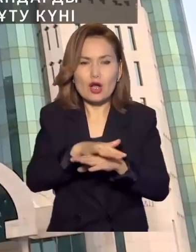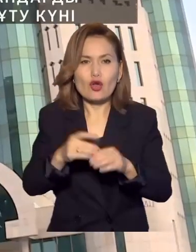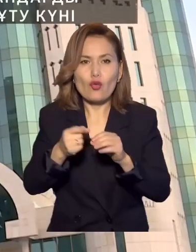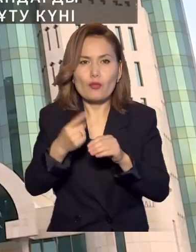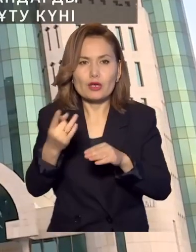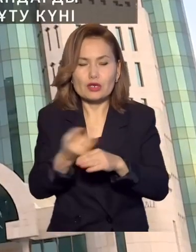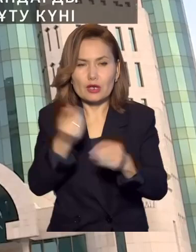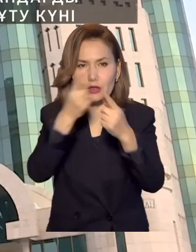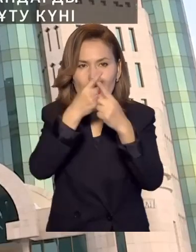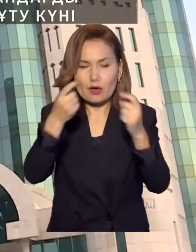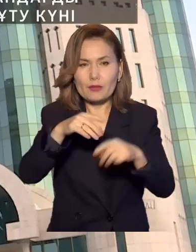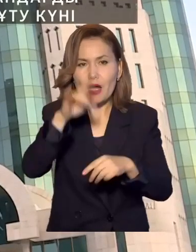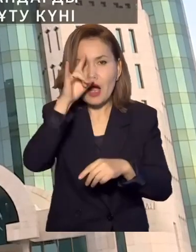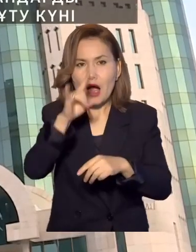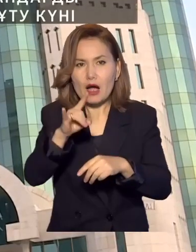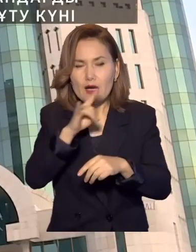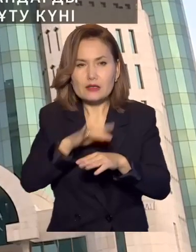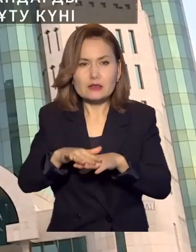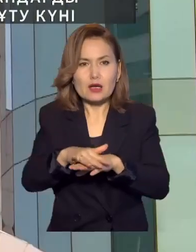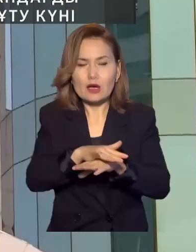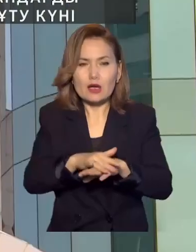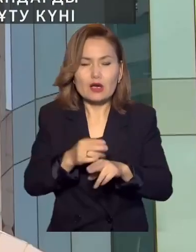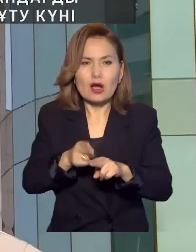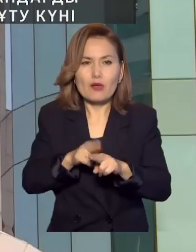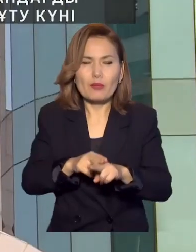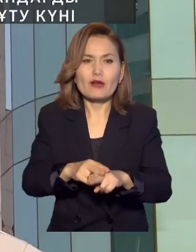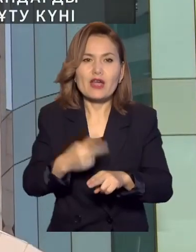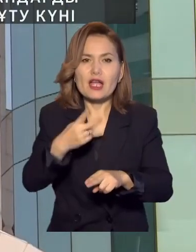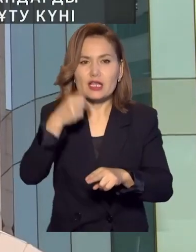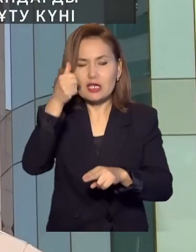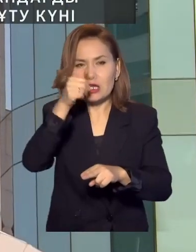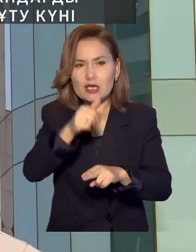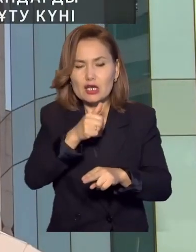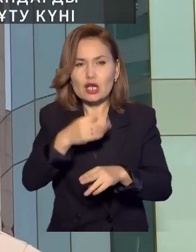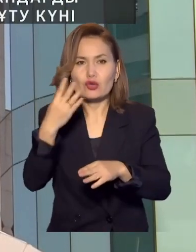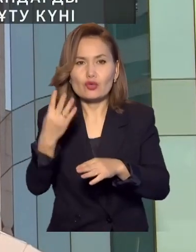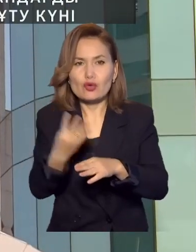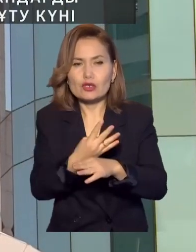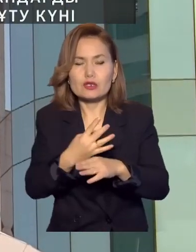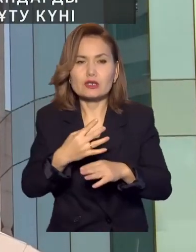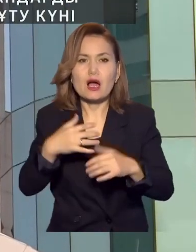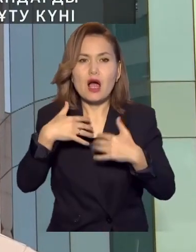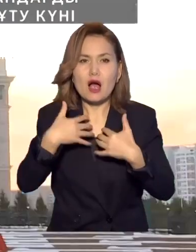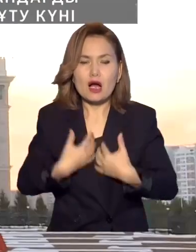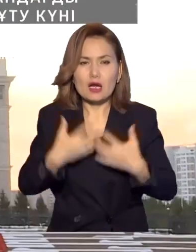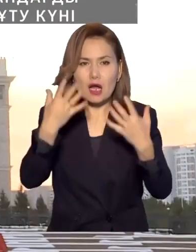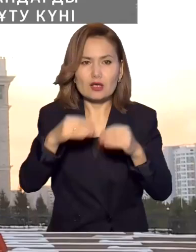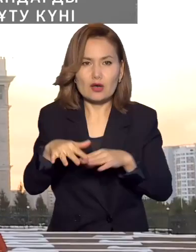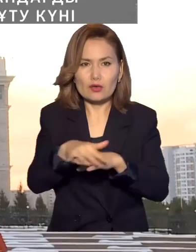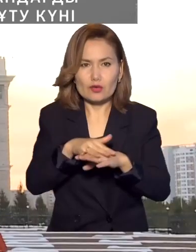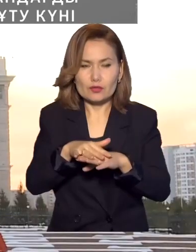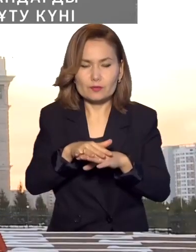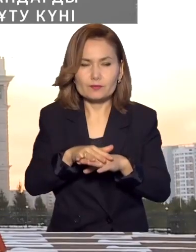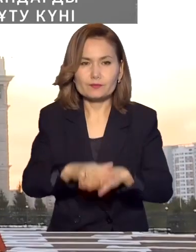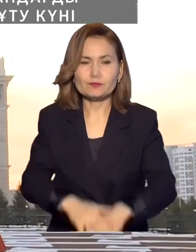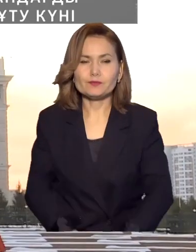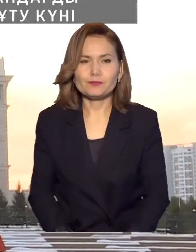болдыр. Ал бұл қазақтандықтар үшін соңға 2 жылдағы 4-ші қаралы күн. Жұрағат баман ұлттығарына.